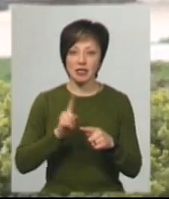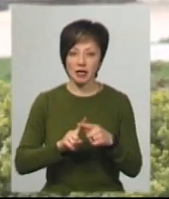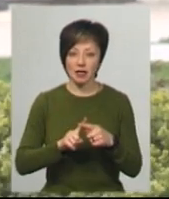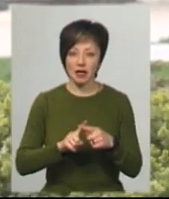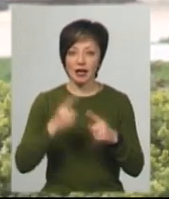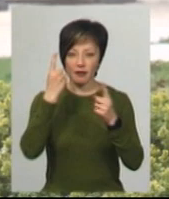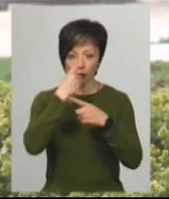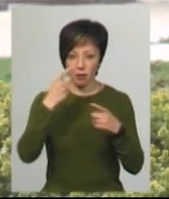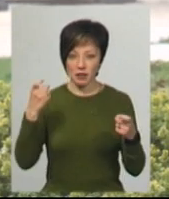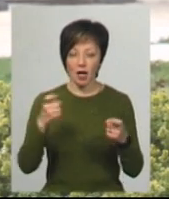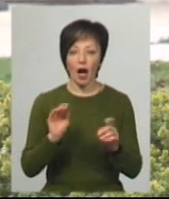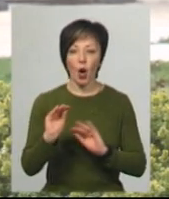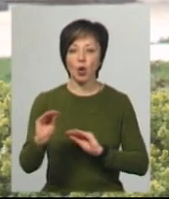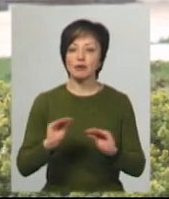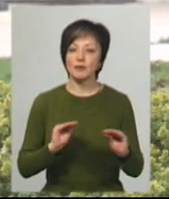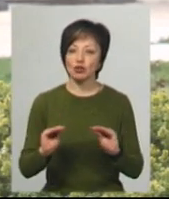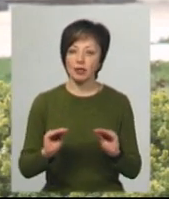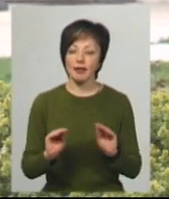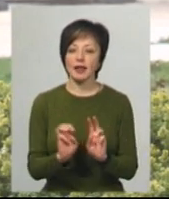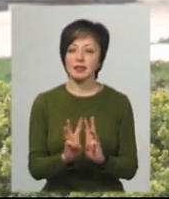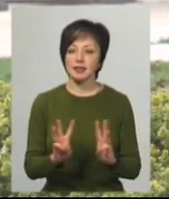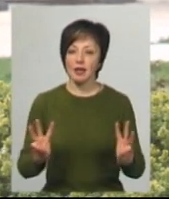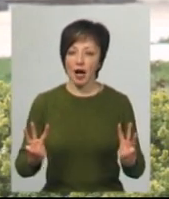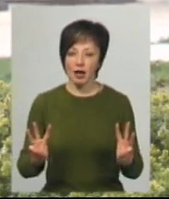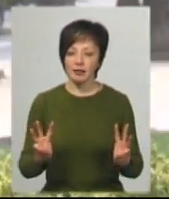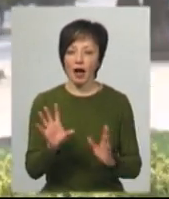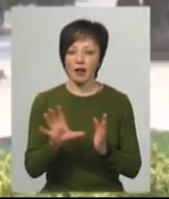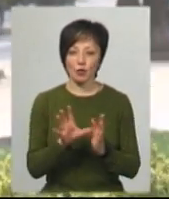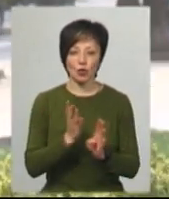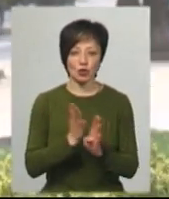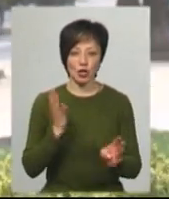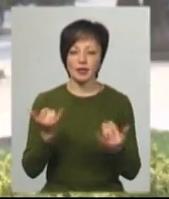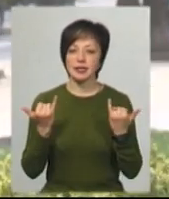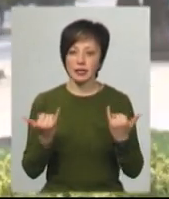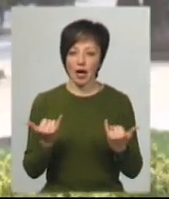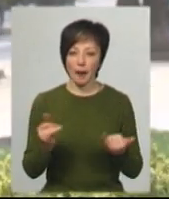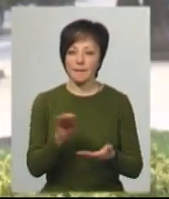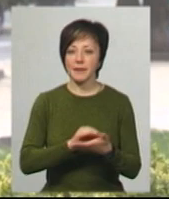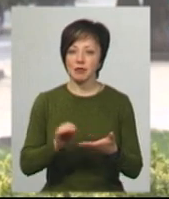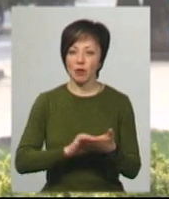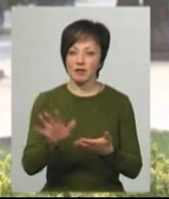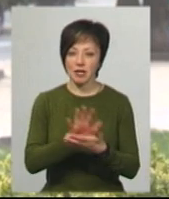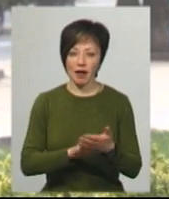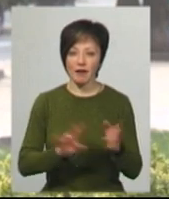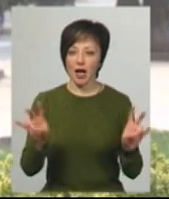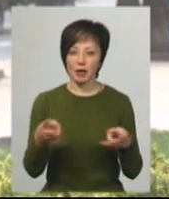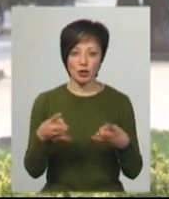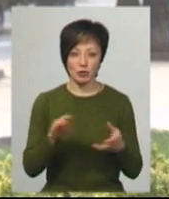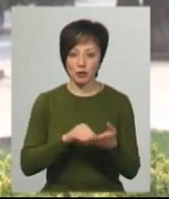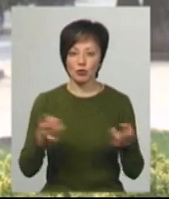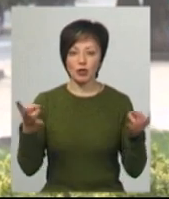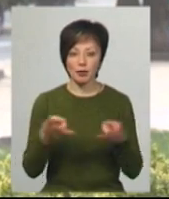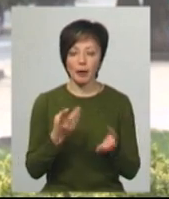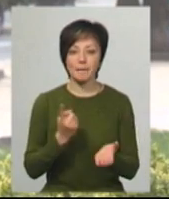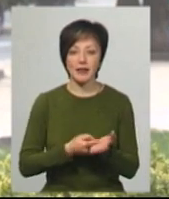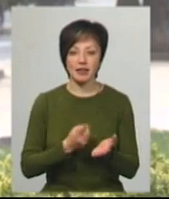інформація розміщена на сайті електронної черги. Наразі письмову заяву не потрібно писати, потрібно